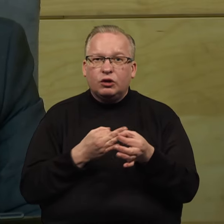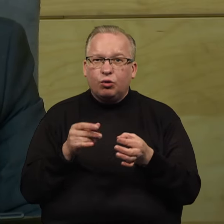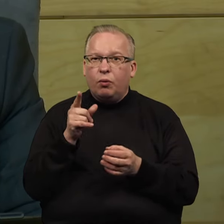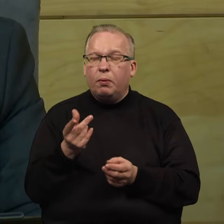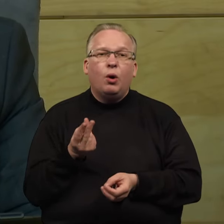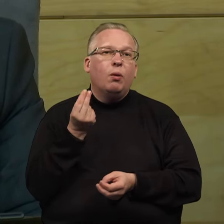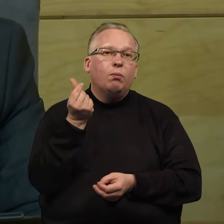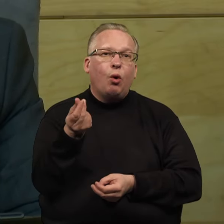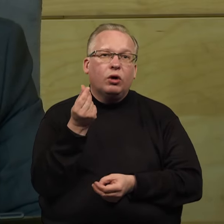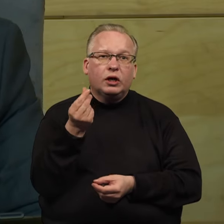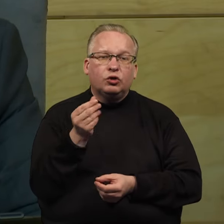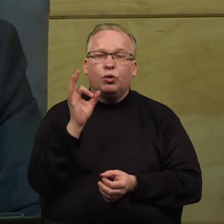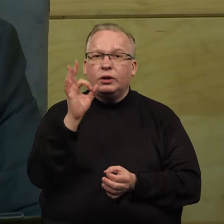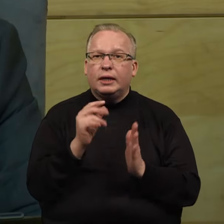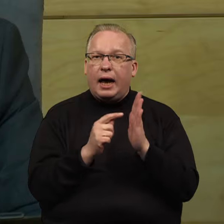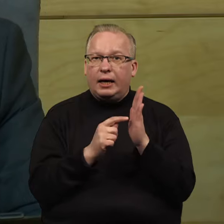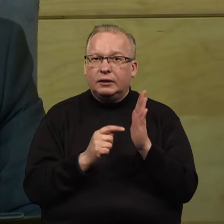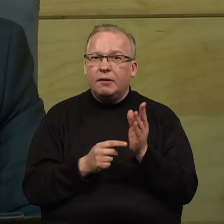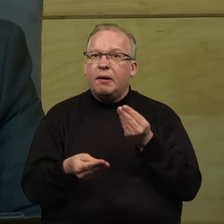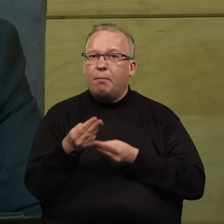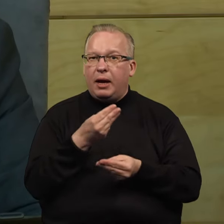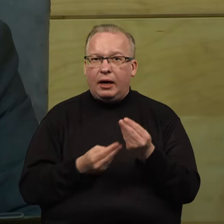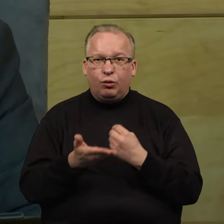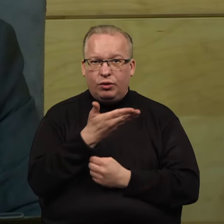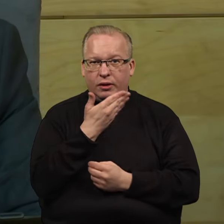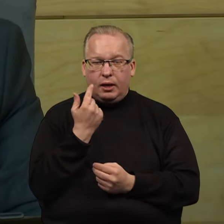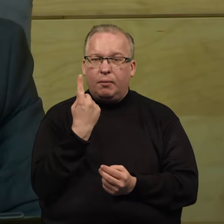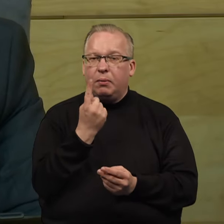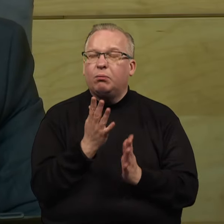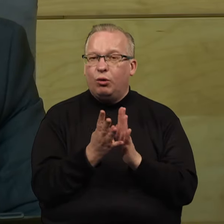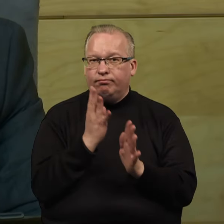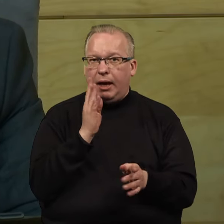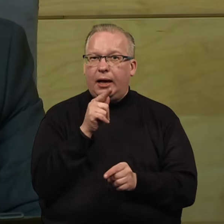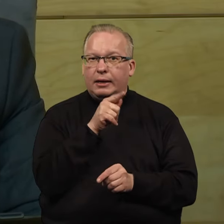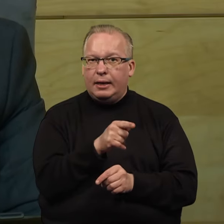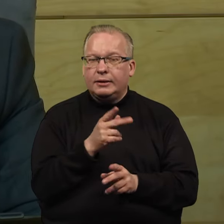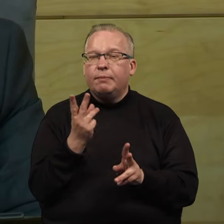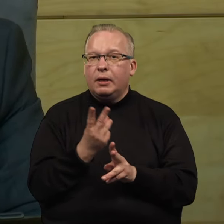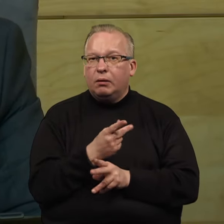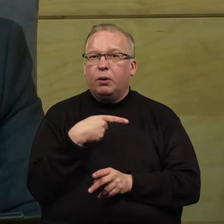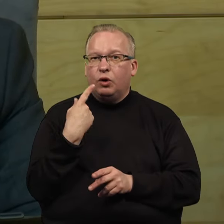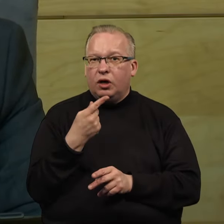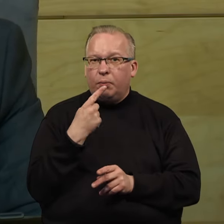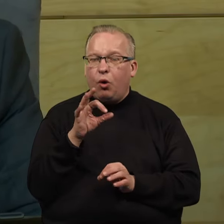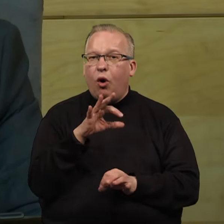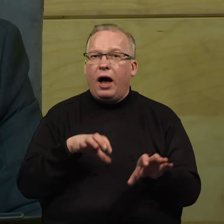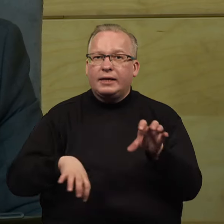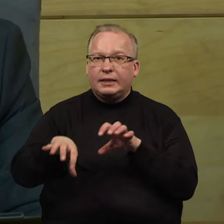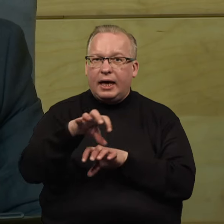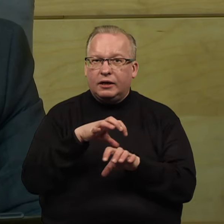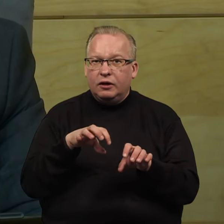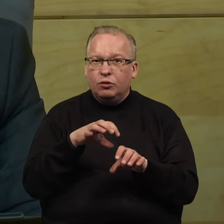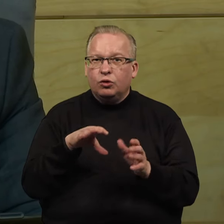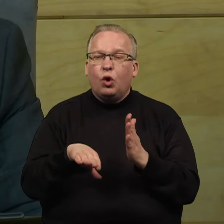mokesčių ir akcijų didinimo tų prekių, kurios tikrai nėra pirmo būtinumo ir reikalingiausias, aš kalbu apie azartinius lošimus,